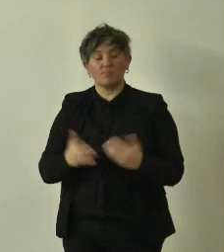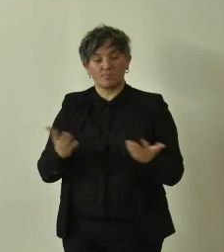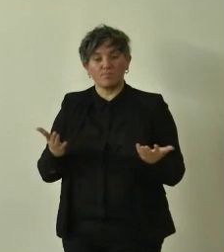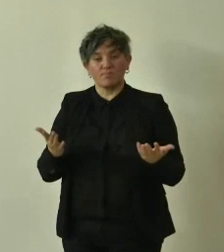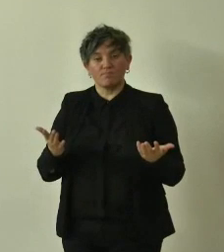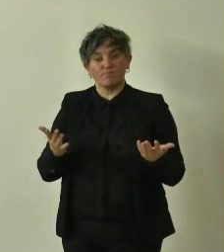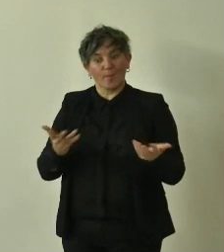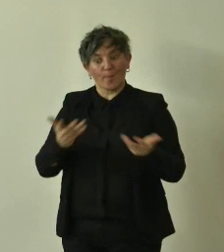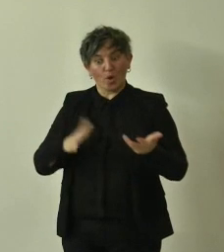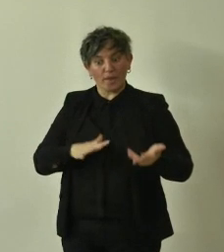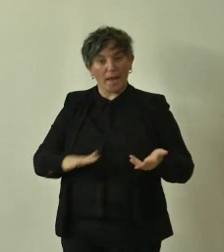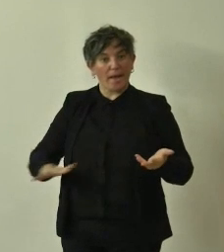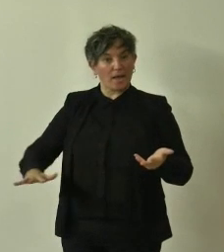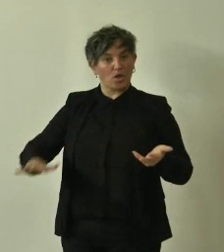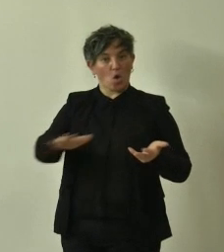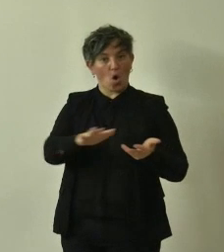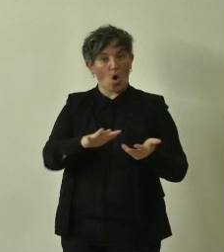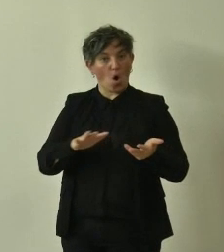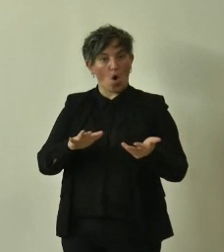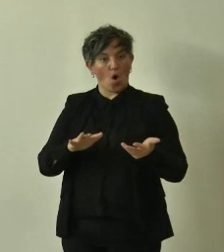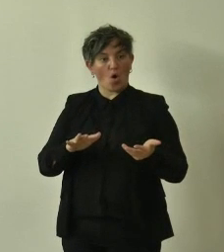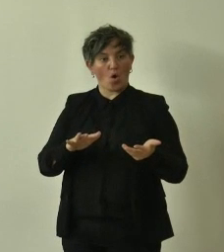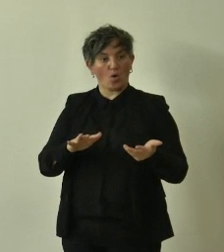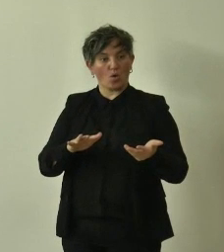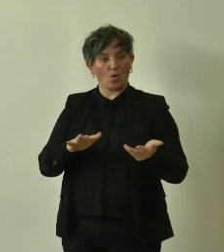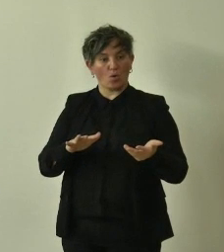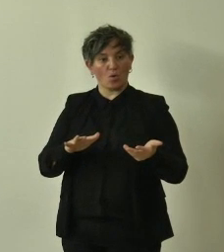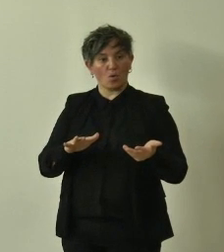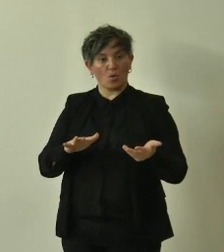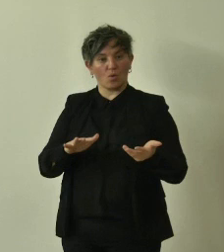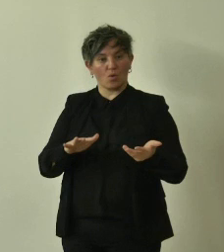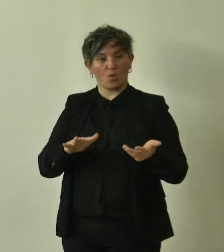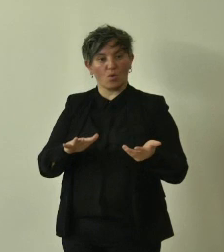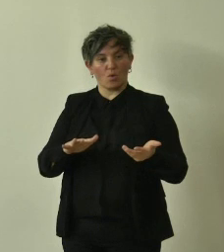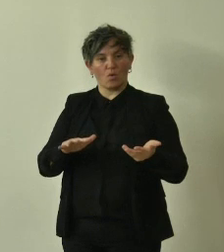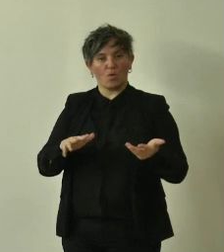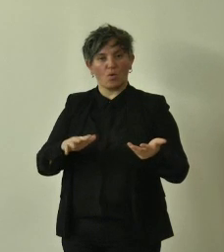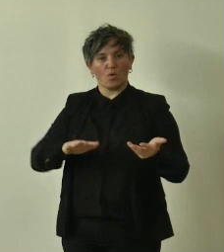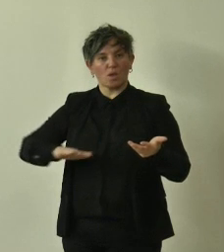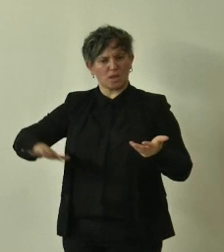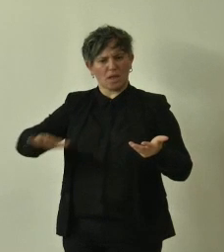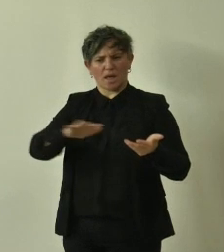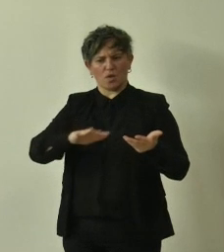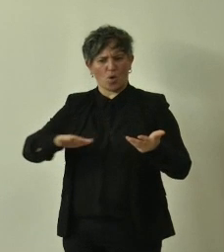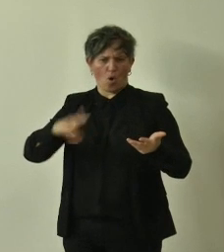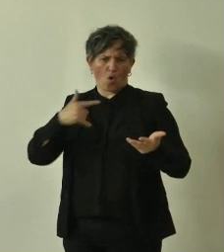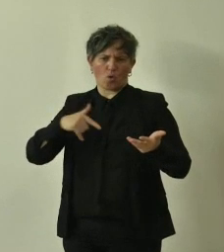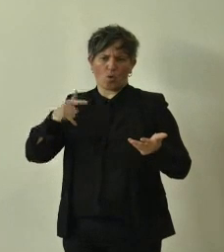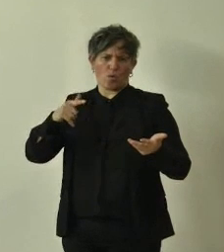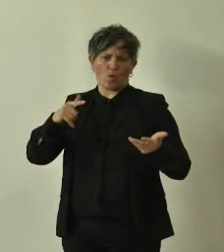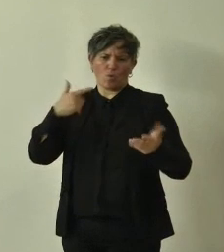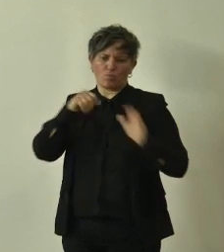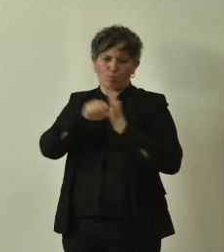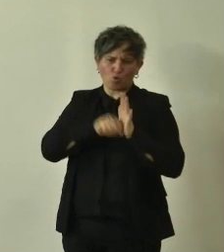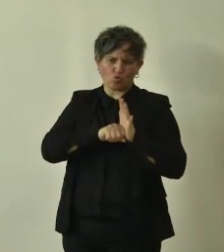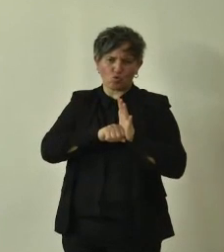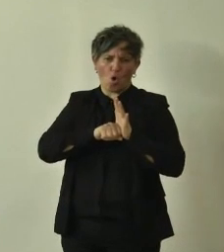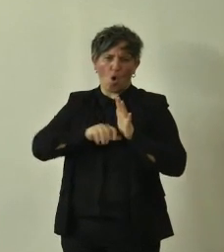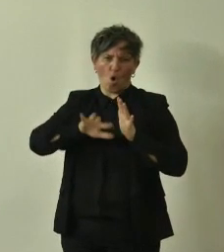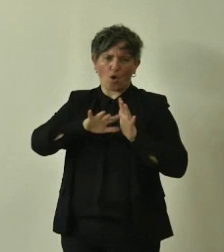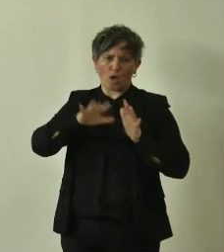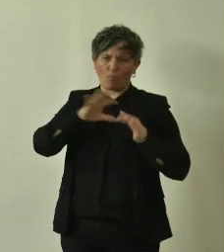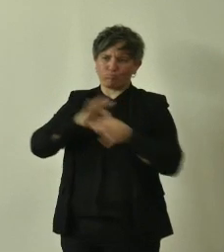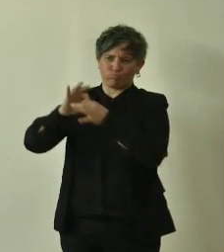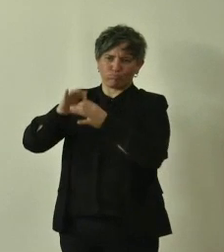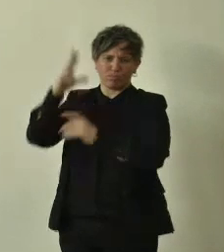tutto il territorio praticamente associa il santuario a questa pianta della pianta è rimasta una piccola parte della chioma